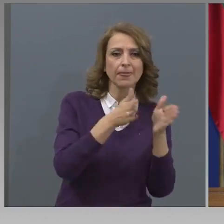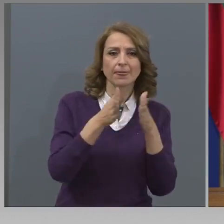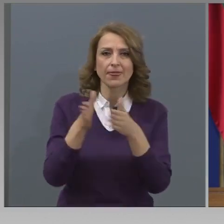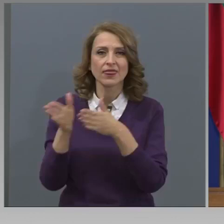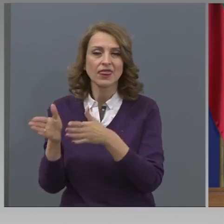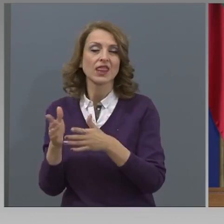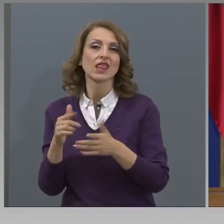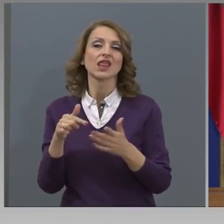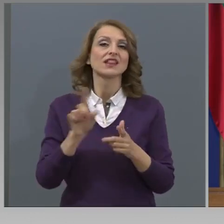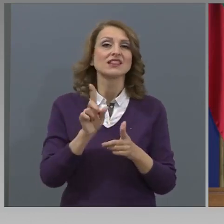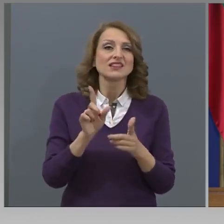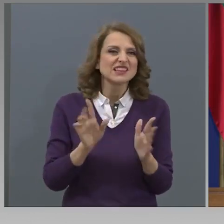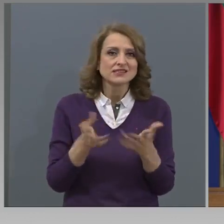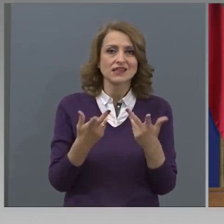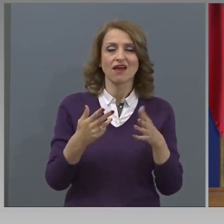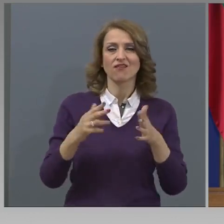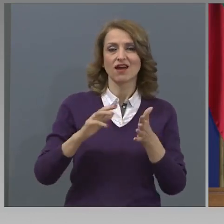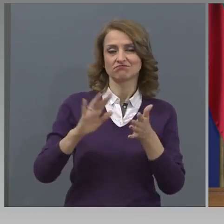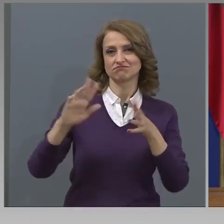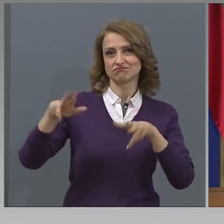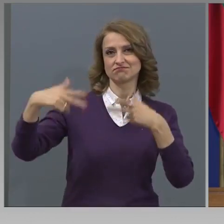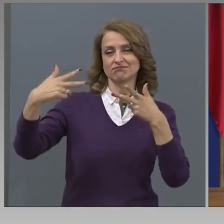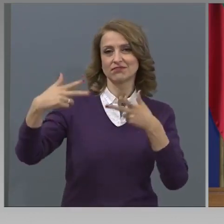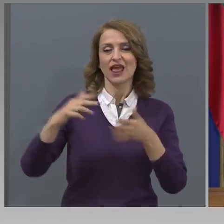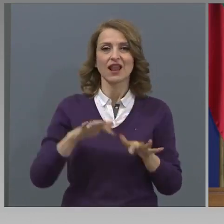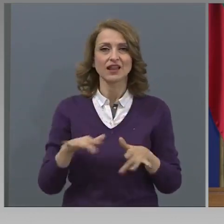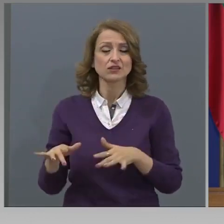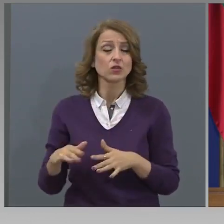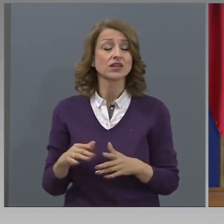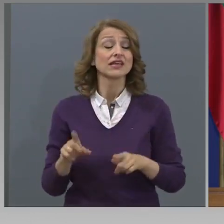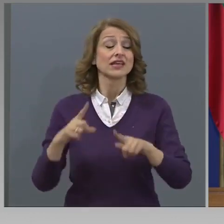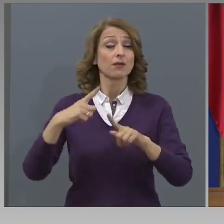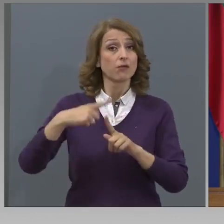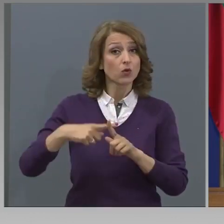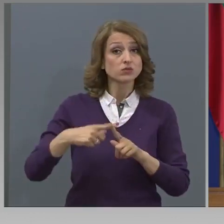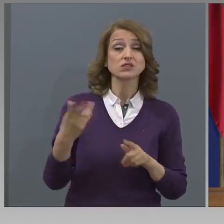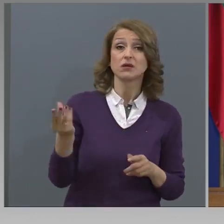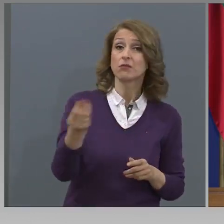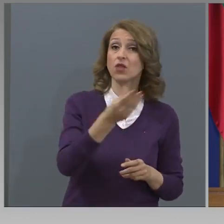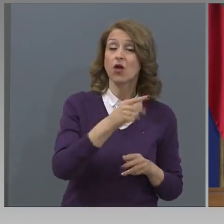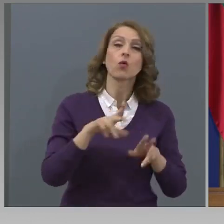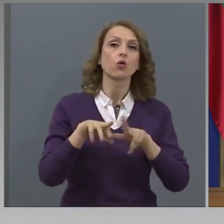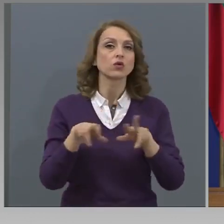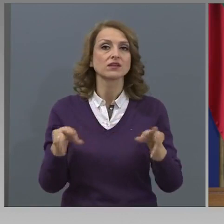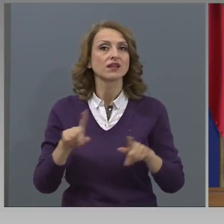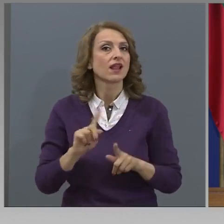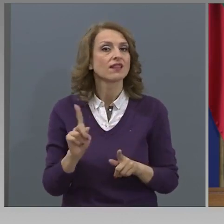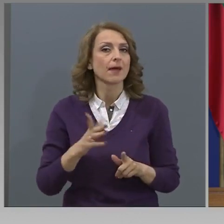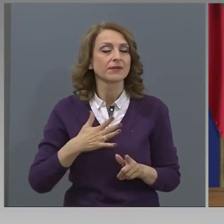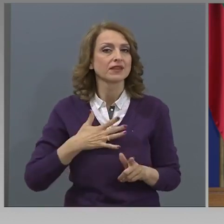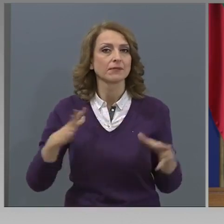голяма част от родителите няма да имат отпуски, защото са изчерпали отпуските.